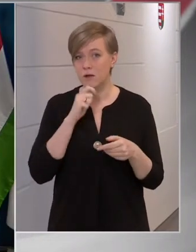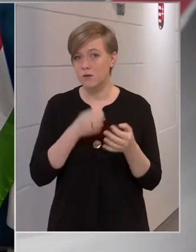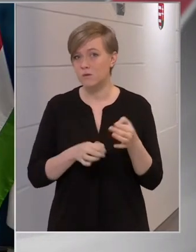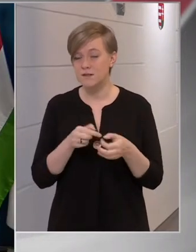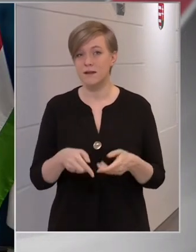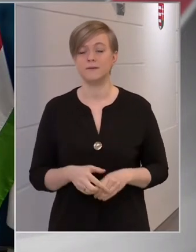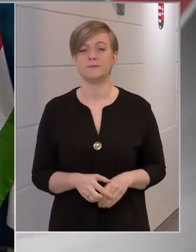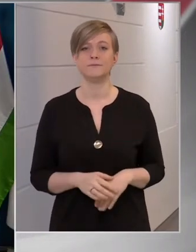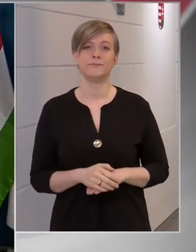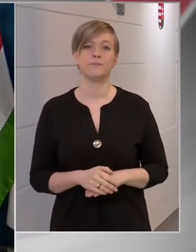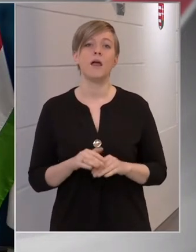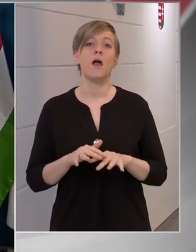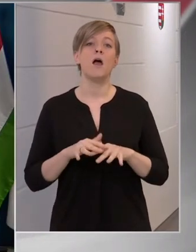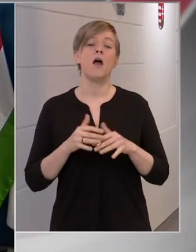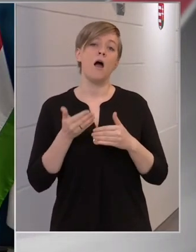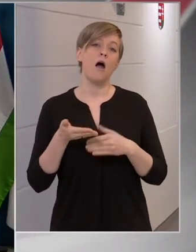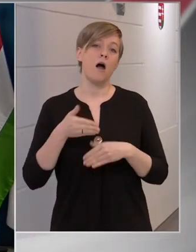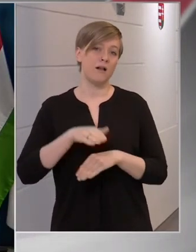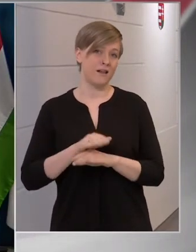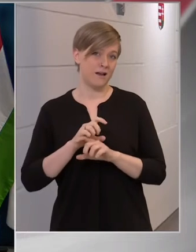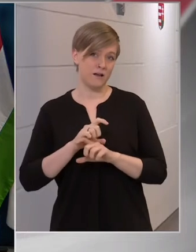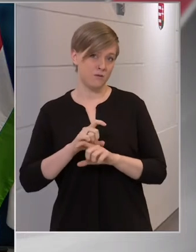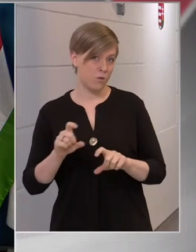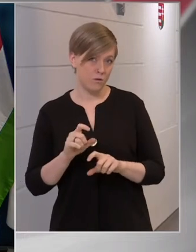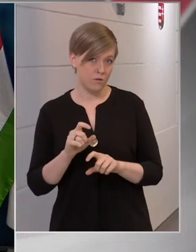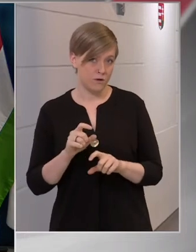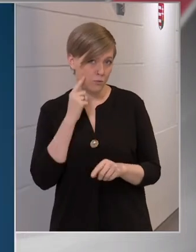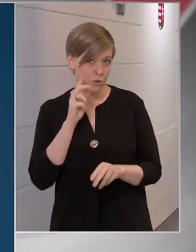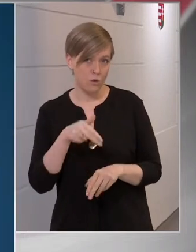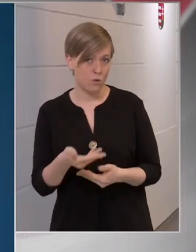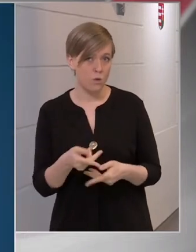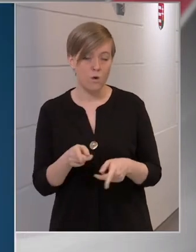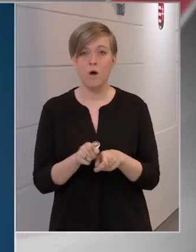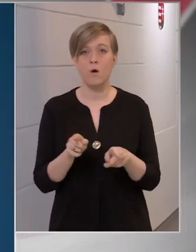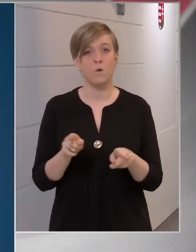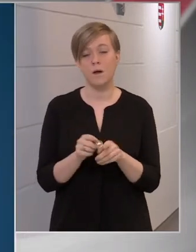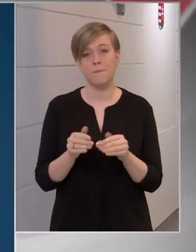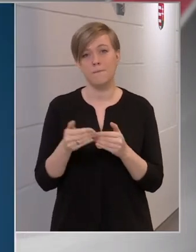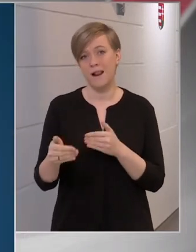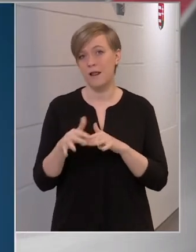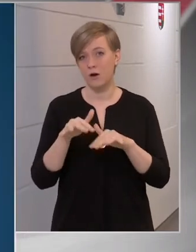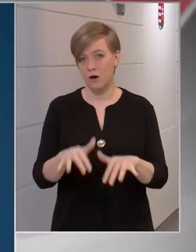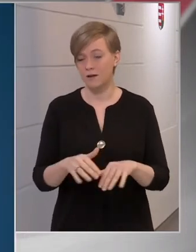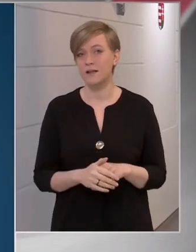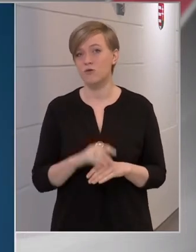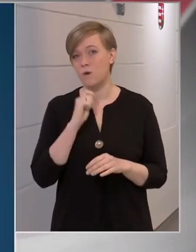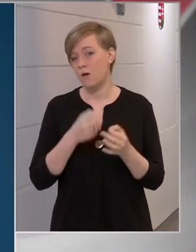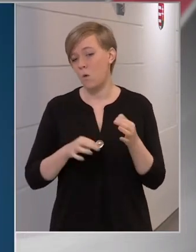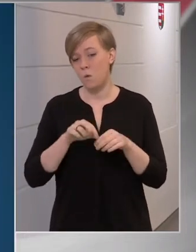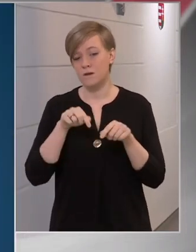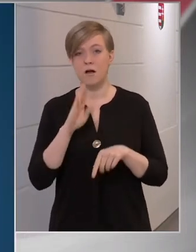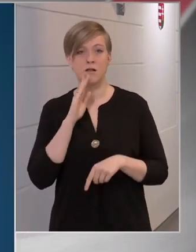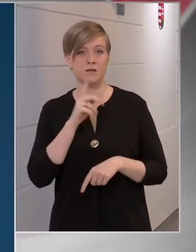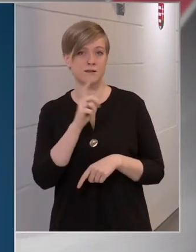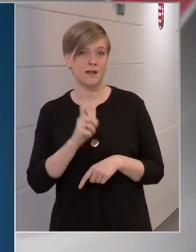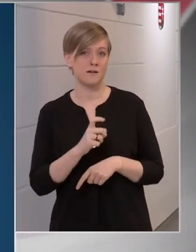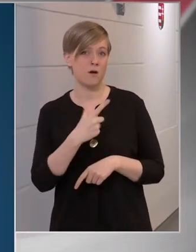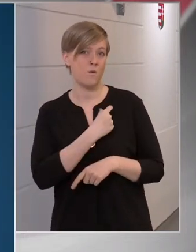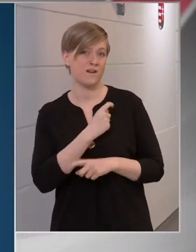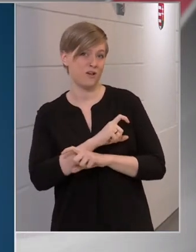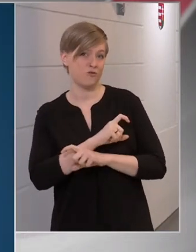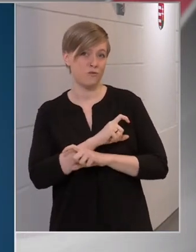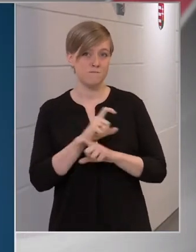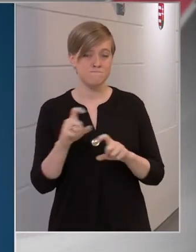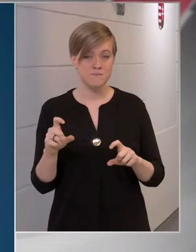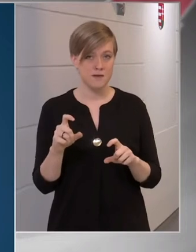Halált okozó mellékhatásról nem tudok, tehát nem tudok olyan emberről Magyarországon, aki az asztalazeneka oltás miatt